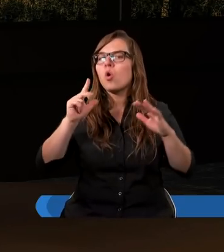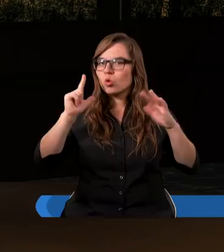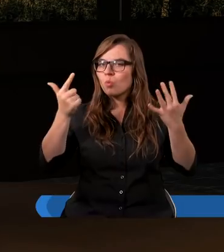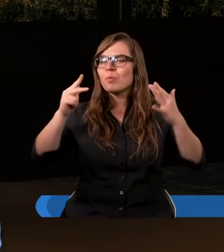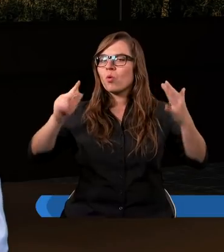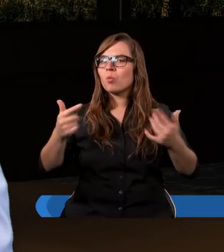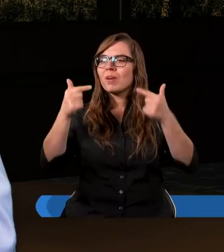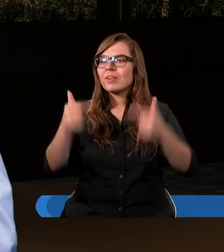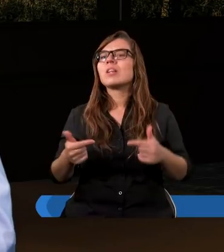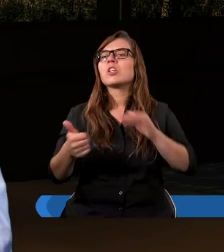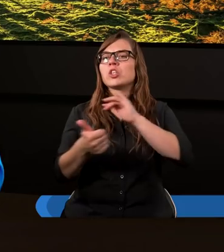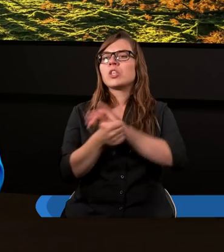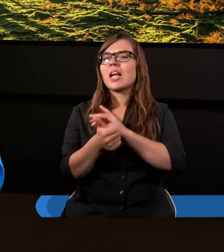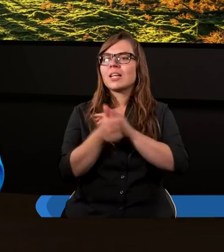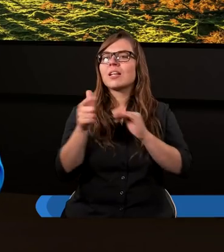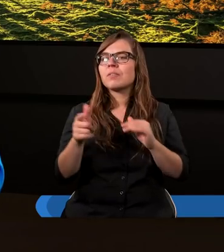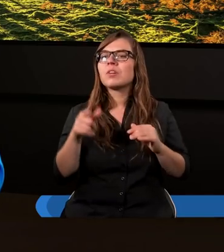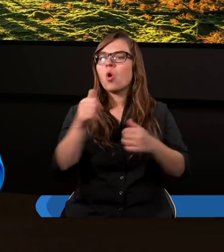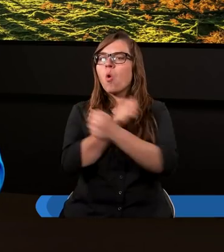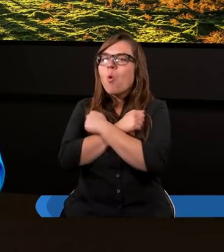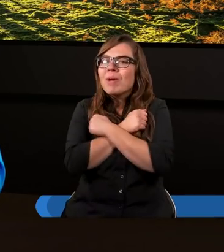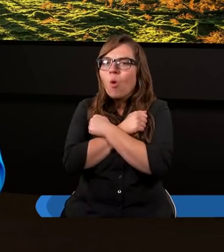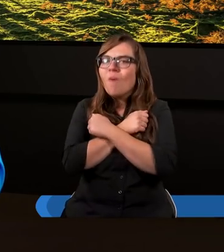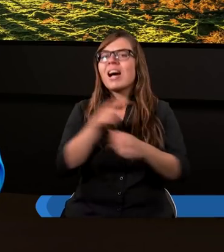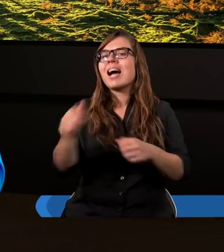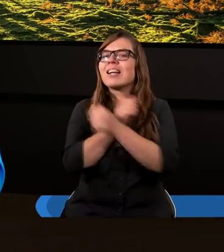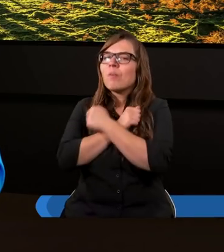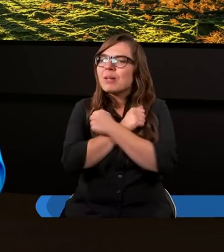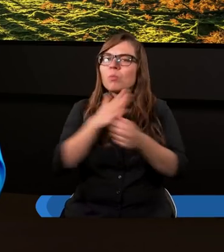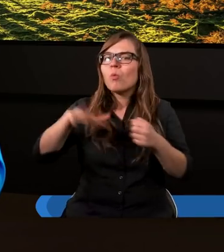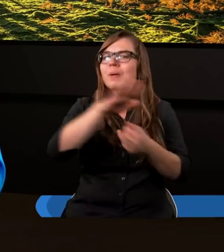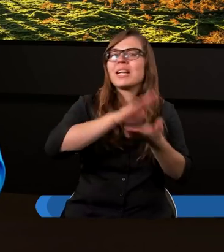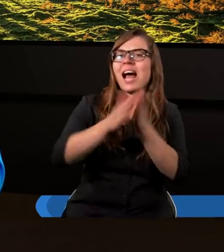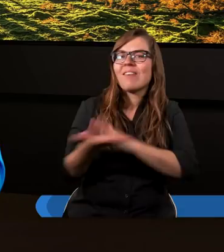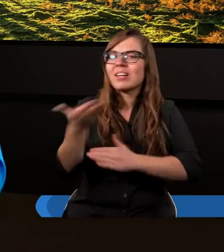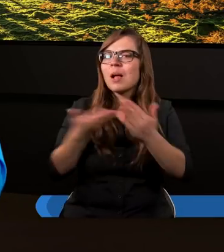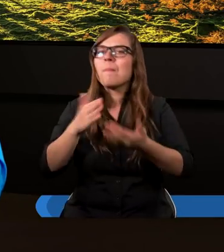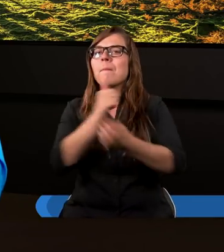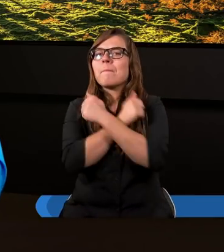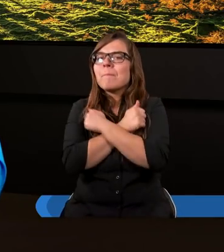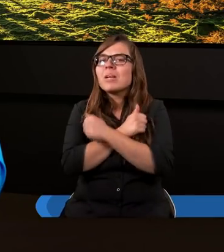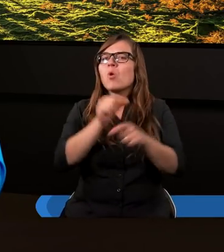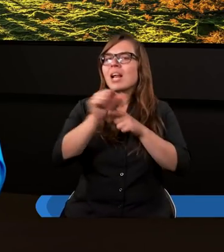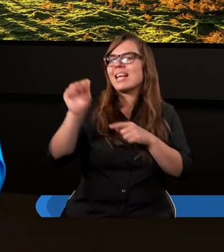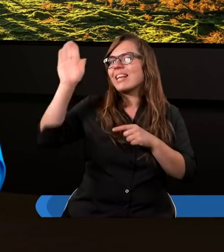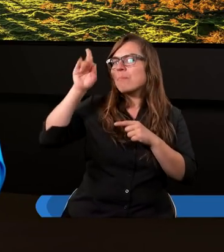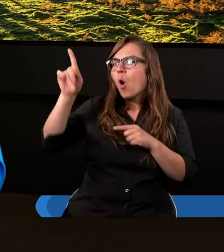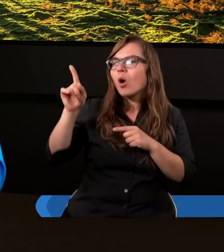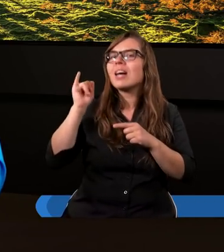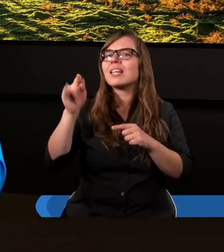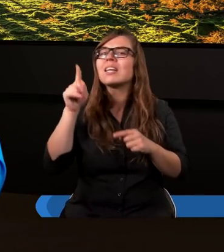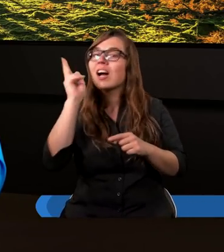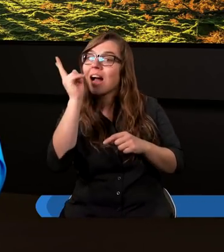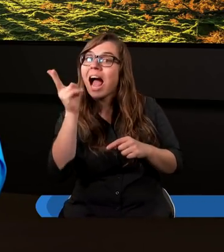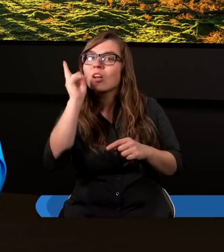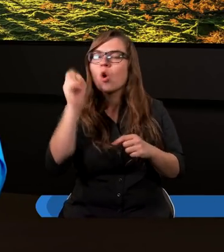wiersz, szesnasty. Umiłowani, miłujmy się nawzajem, gdyż miłość jest z Boga. I każdy,